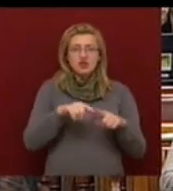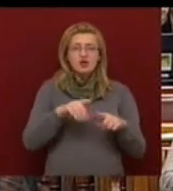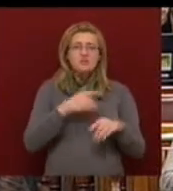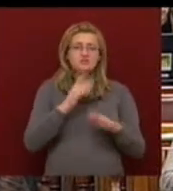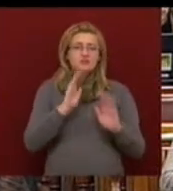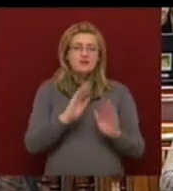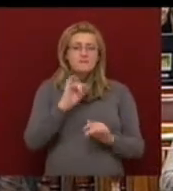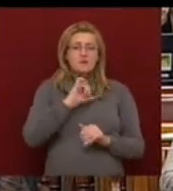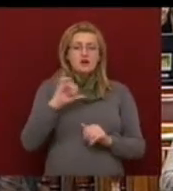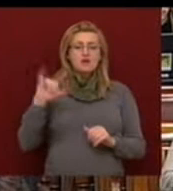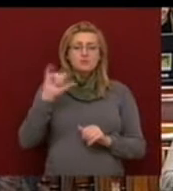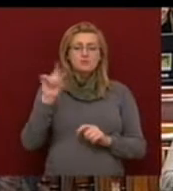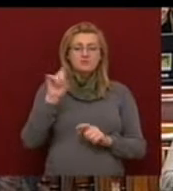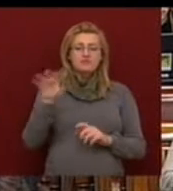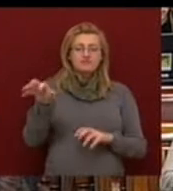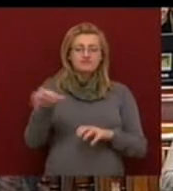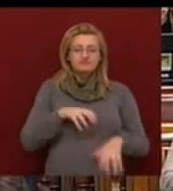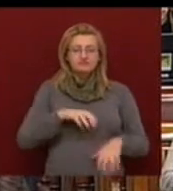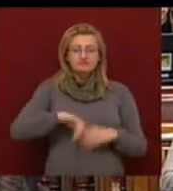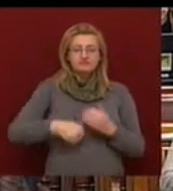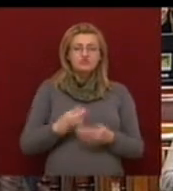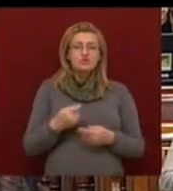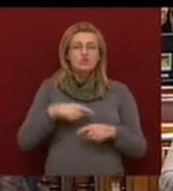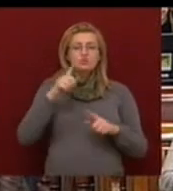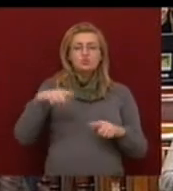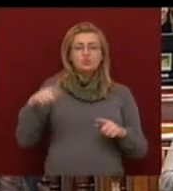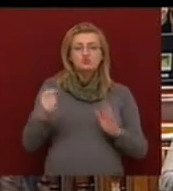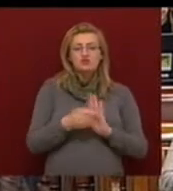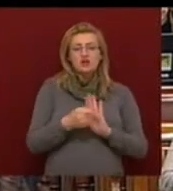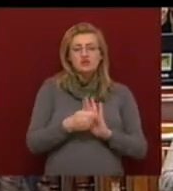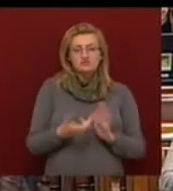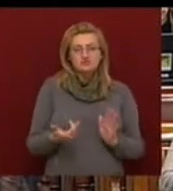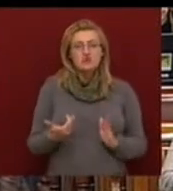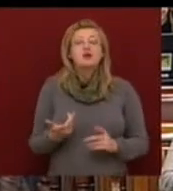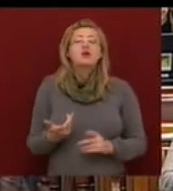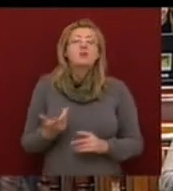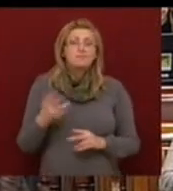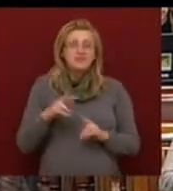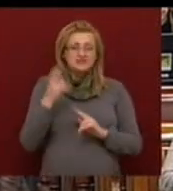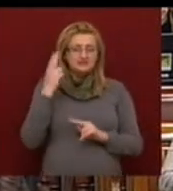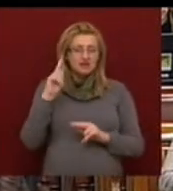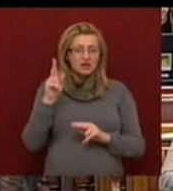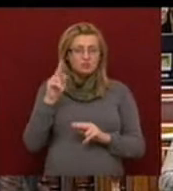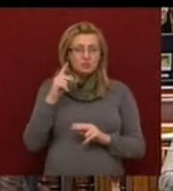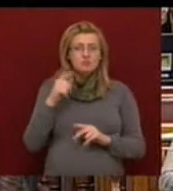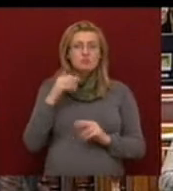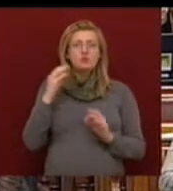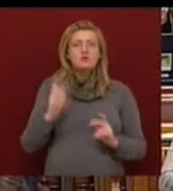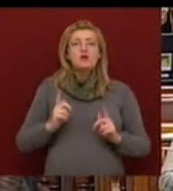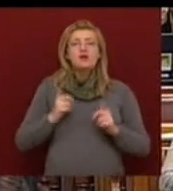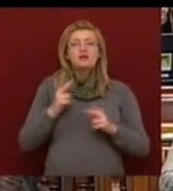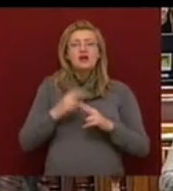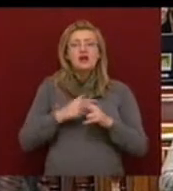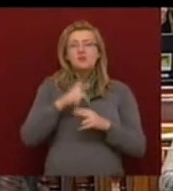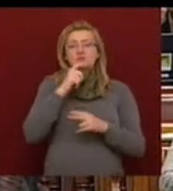magányugdíjpénztárvagyont eltékozolták, eltősdészték. A miniszterelnök úr azt állította, hogy a jóléti államok kora lejárt.